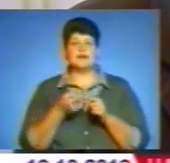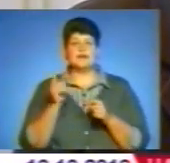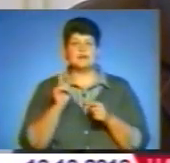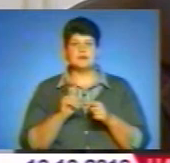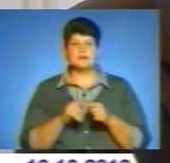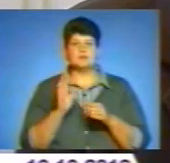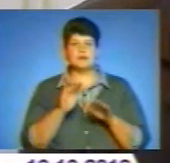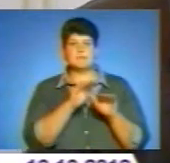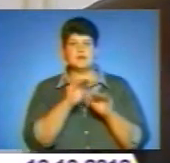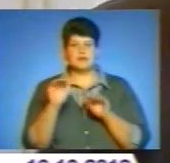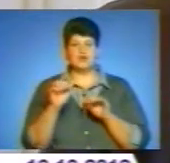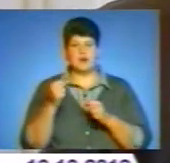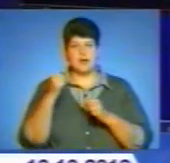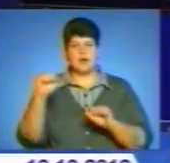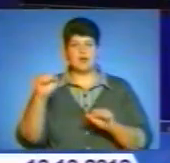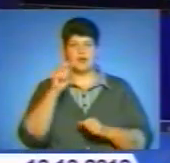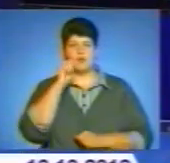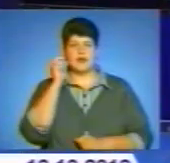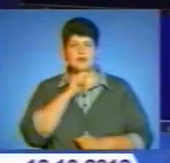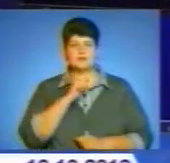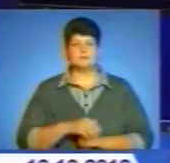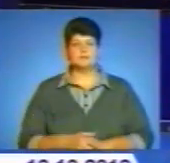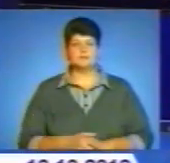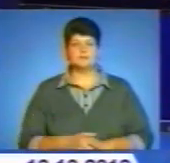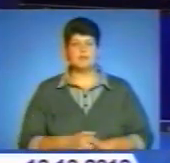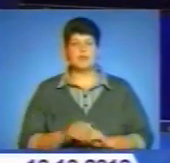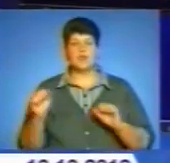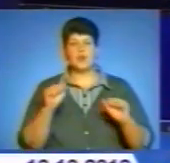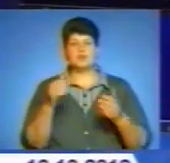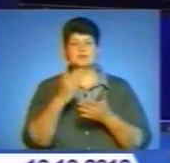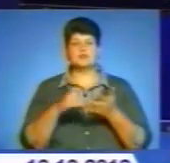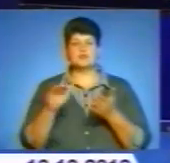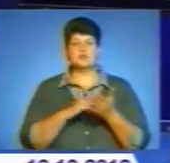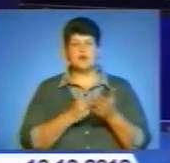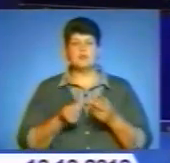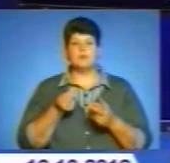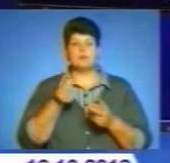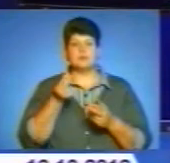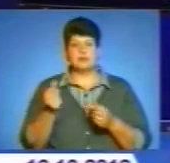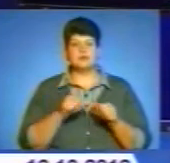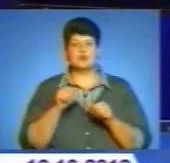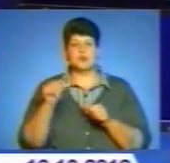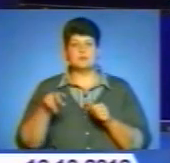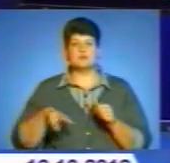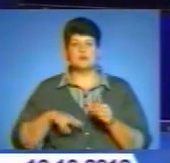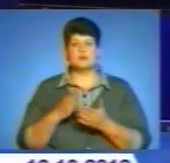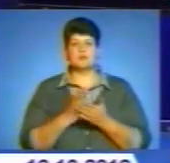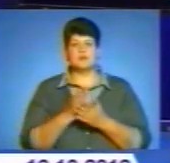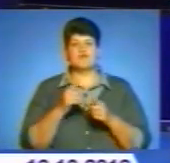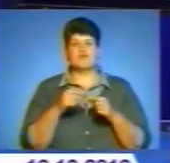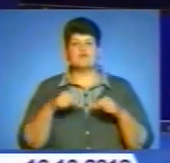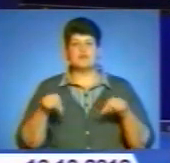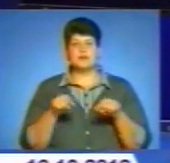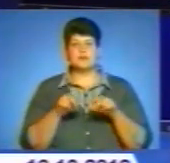побуває ще на паралімпіаді і здобуде першу ступень. Це буде, як прирівнюватися до Героя України.